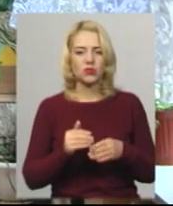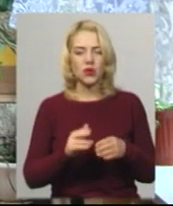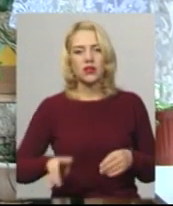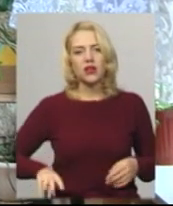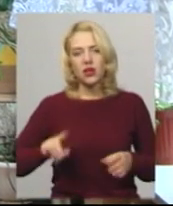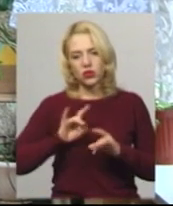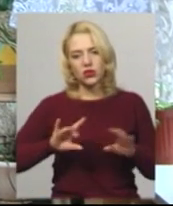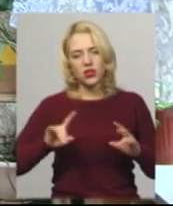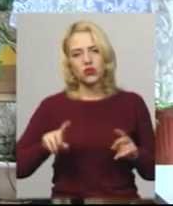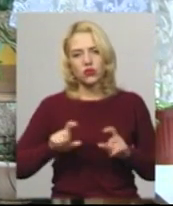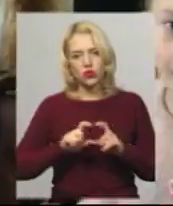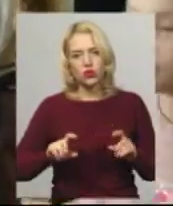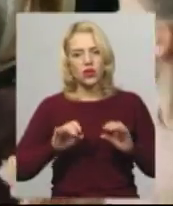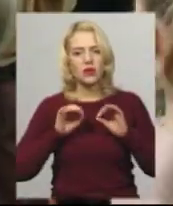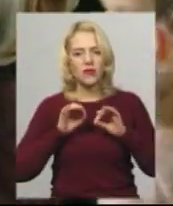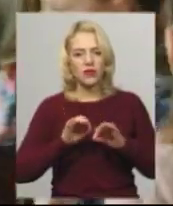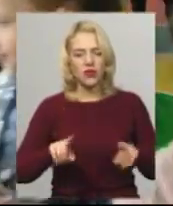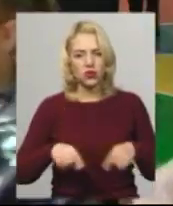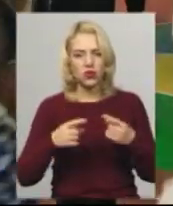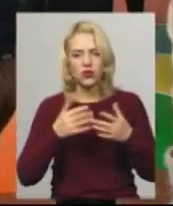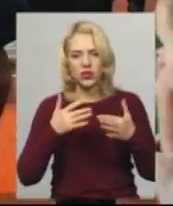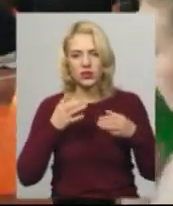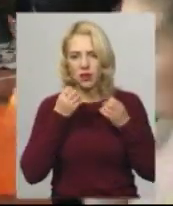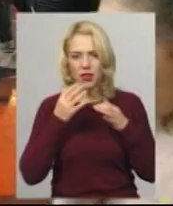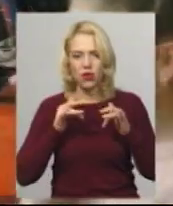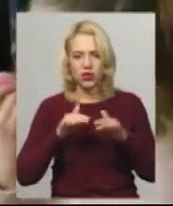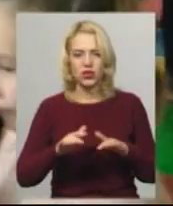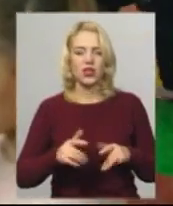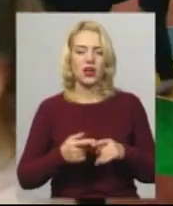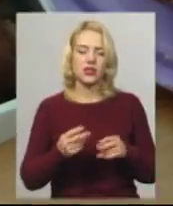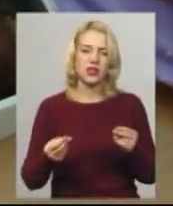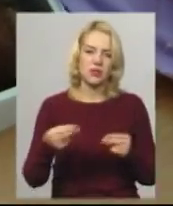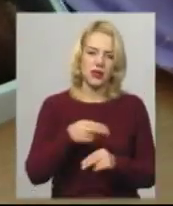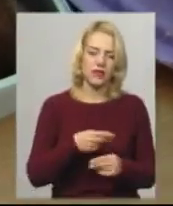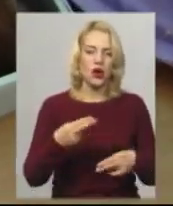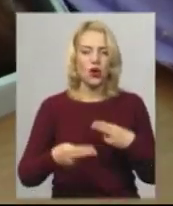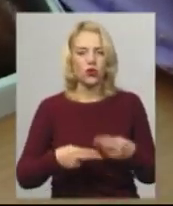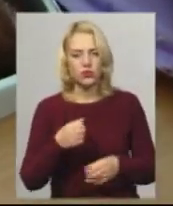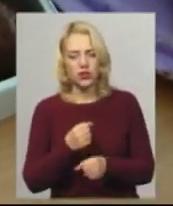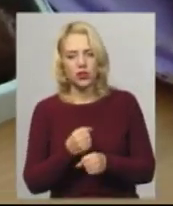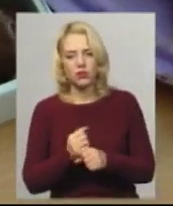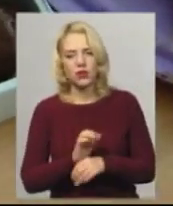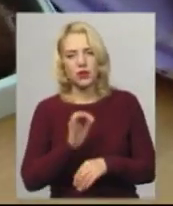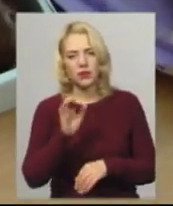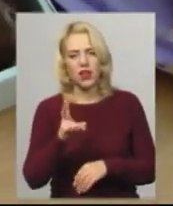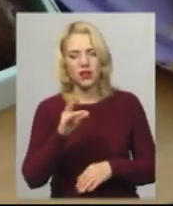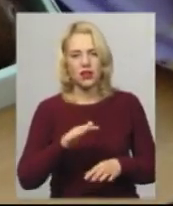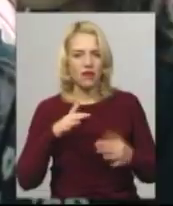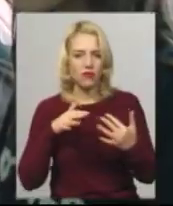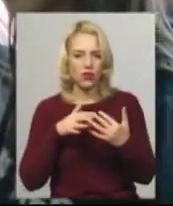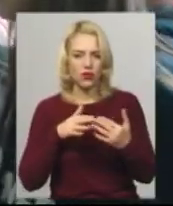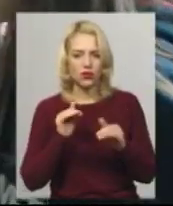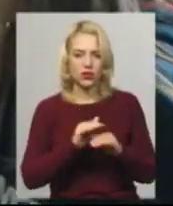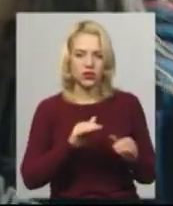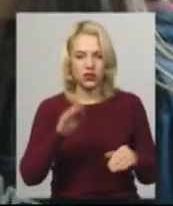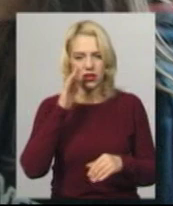в школі влаштовували різні благодійні акції на підтримку бійців на Сході. Ліпили вареники, робили голубці та переправляли на фронт. За її словами, і діти, і